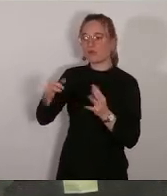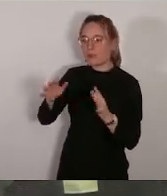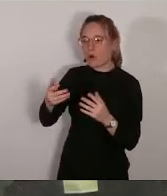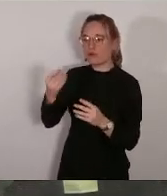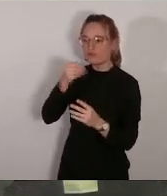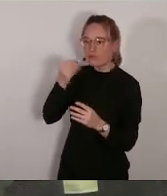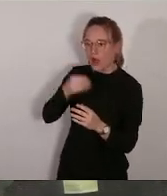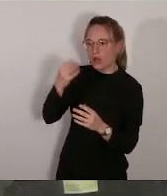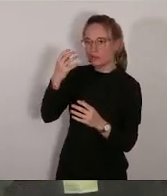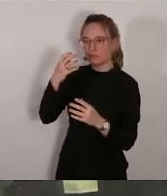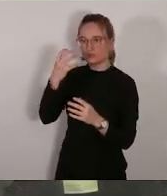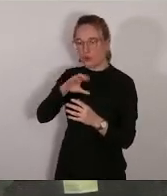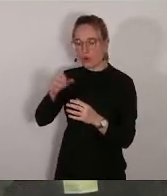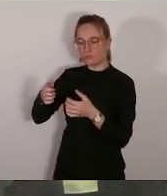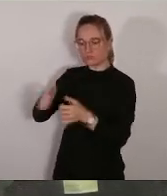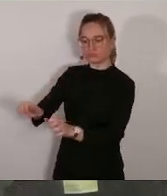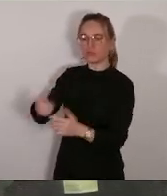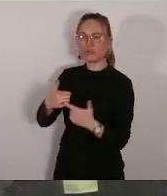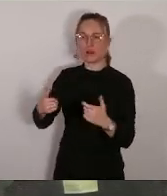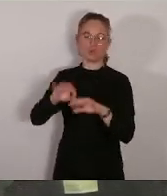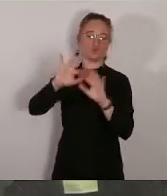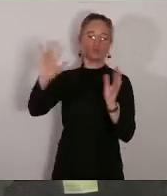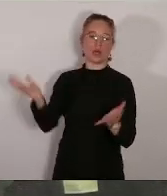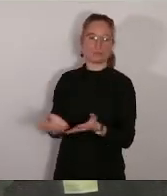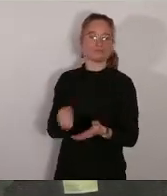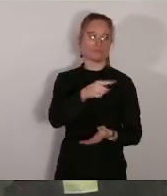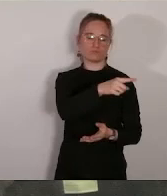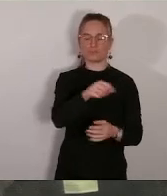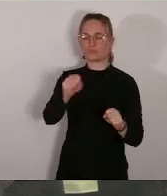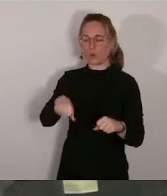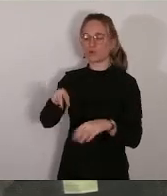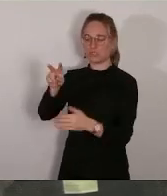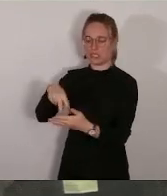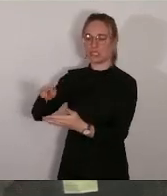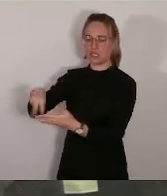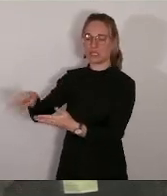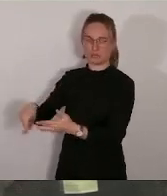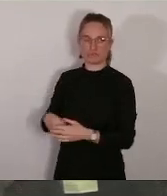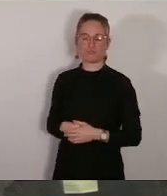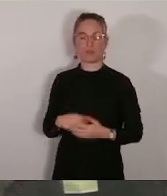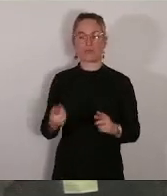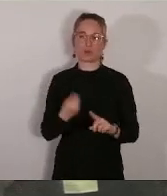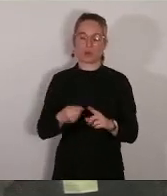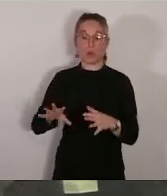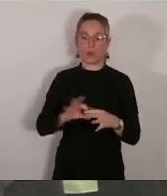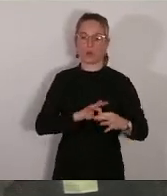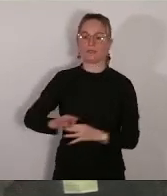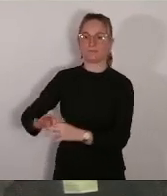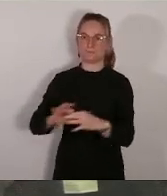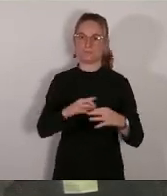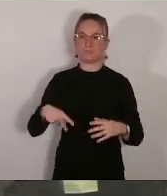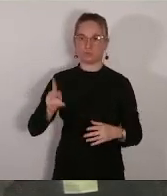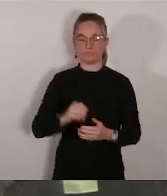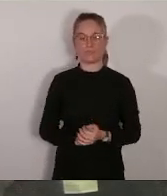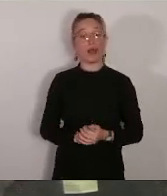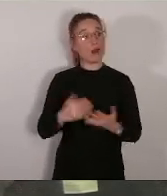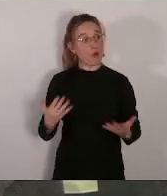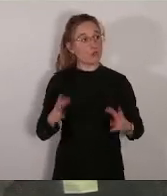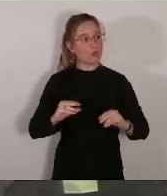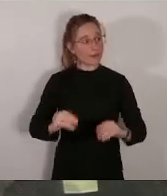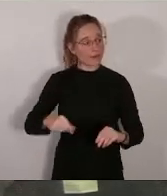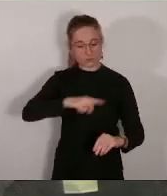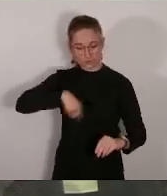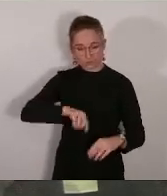très important de coordonner ces actions-là. Comment on va faire réussir les 2500 gigawatts par heure pour